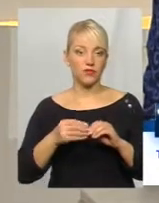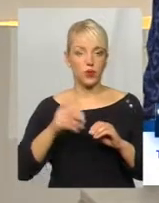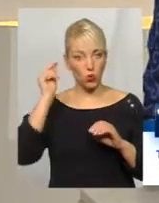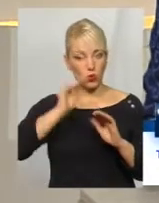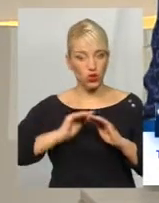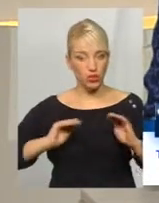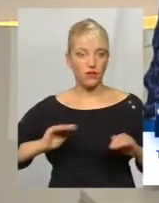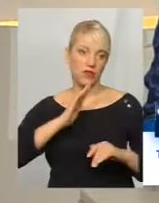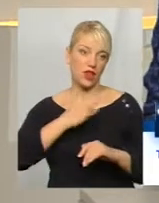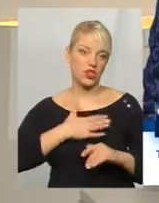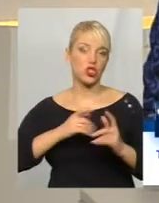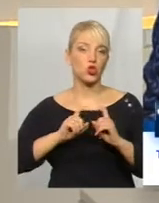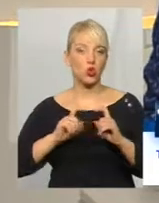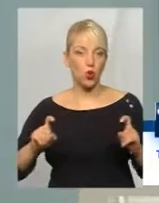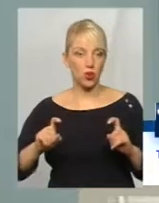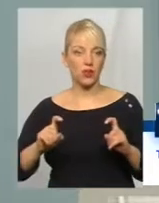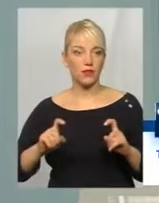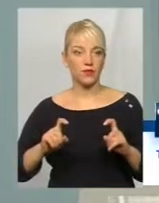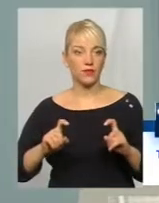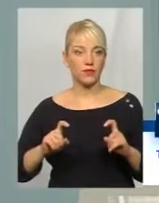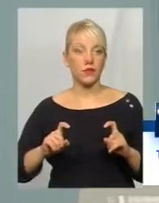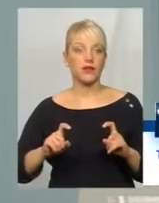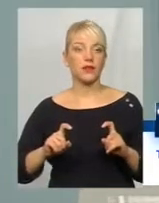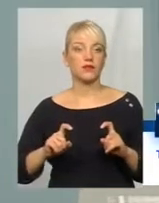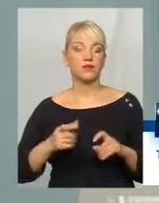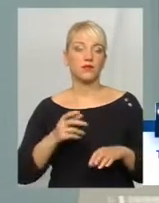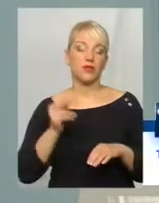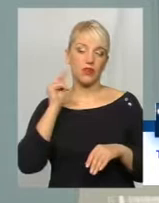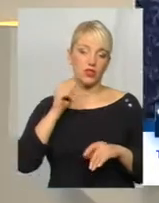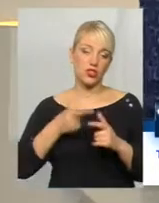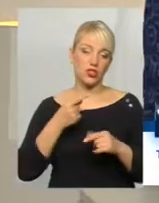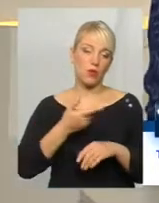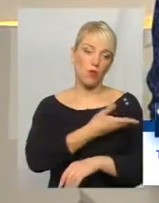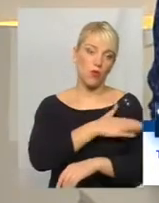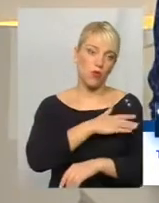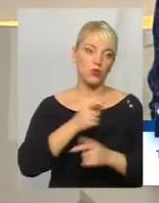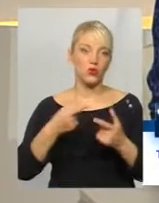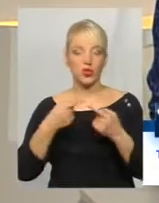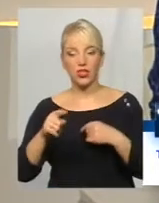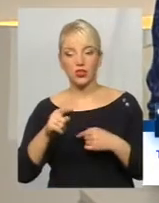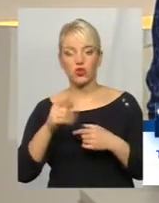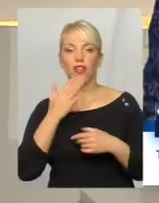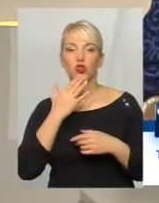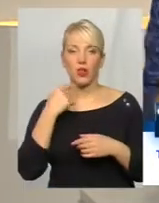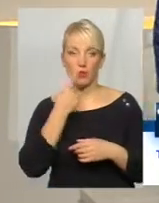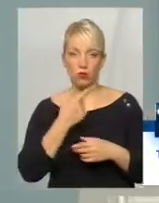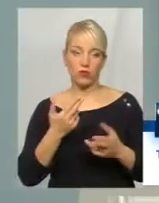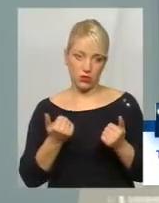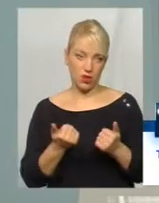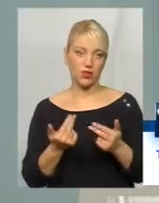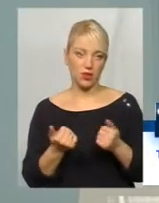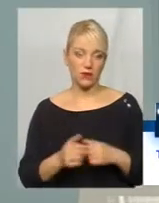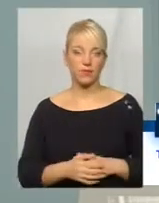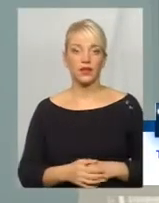в наших школах. Вивчають польську. Вивчають чи то польську, чи будь-яку іншу іноземну мову. Так, так, звичайно.